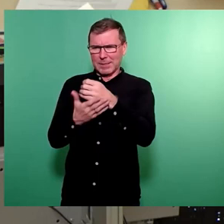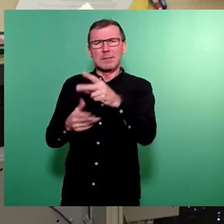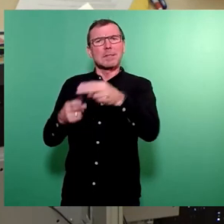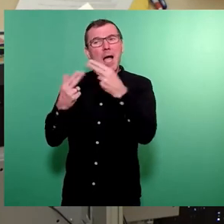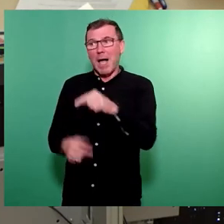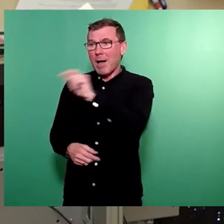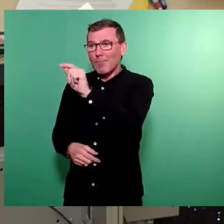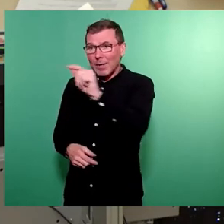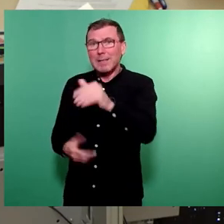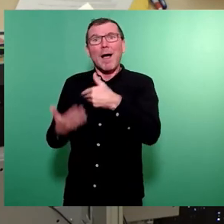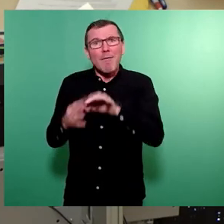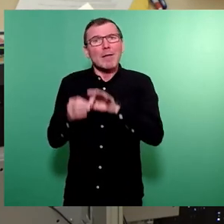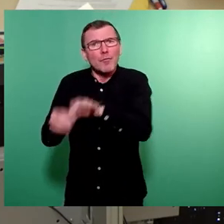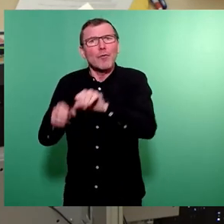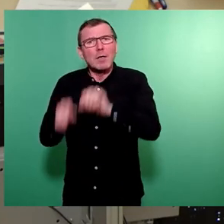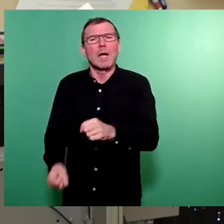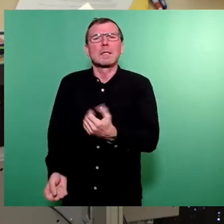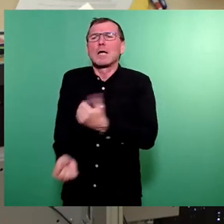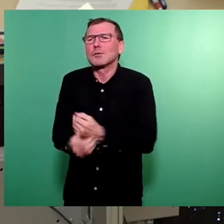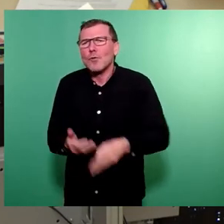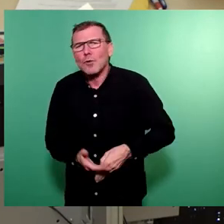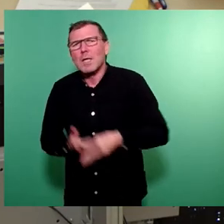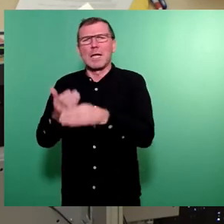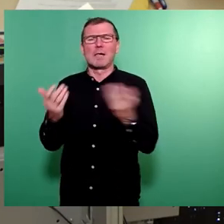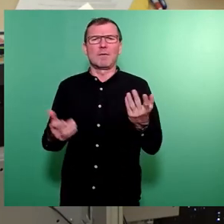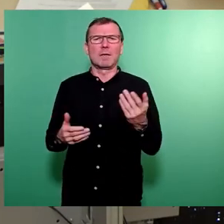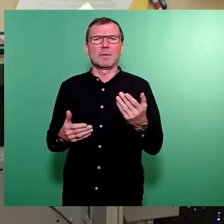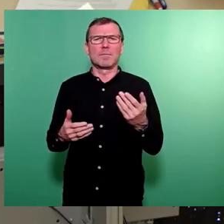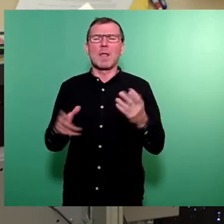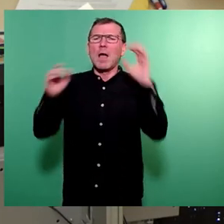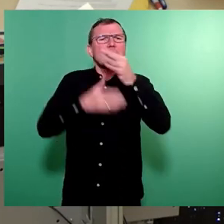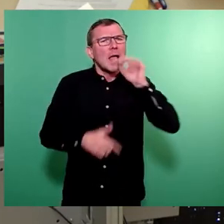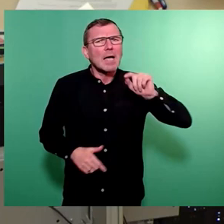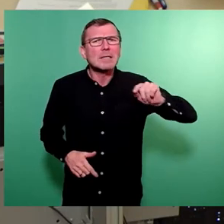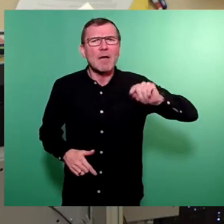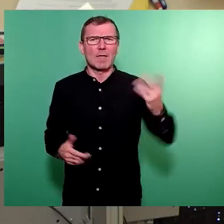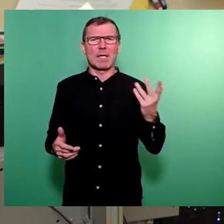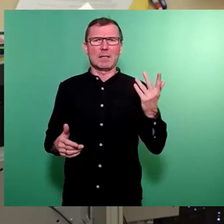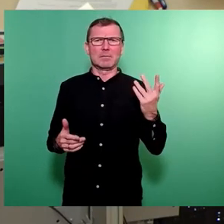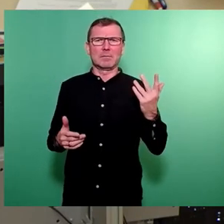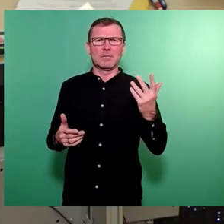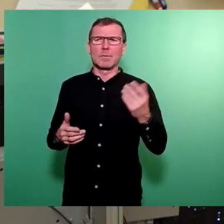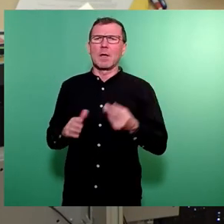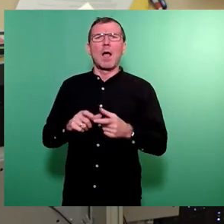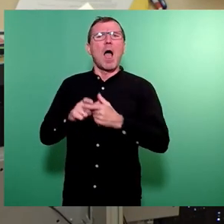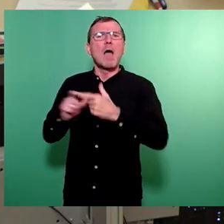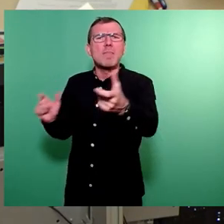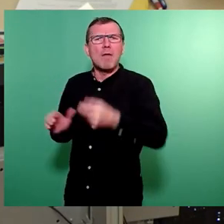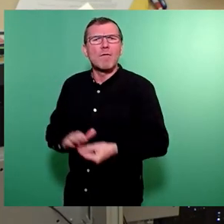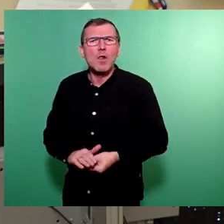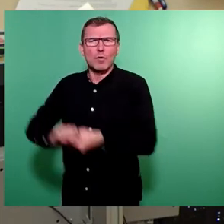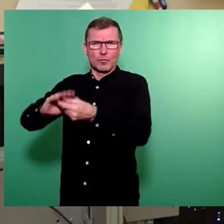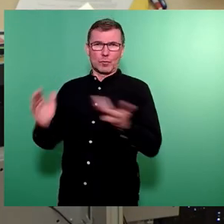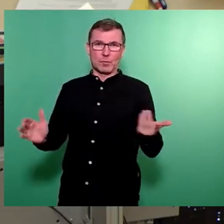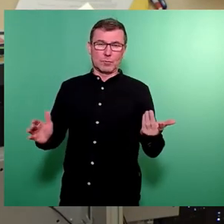fortführbar, wie die Suchthilfe, Streetwork am Wiener Platz, die Nachtcafés oder auch eine Unterstützung der Tafel. Wir sorgen auch